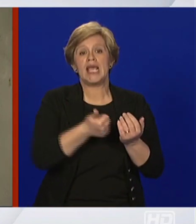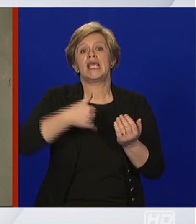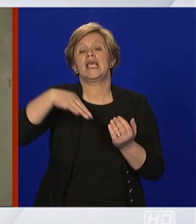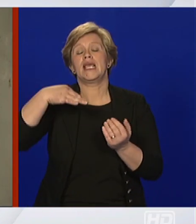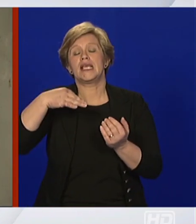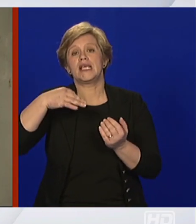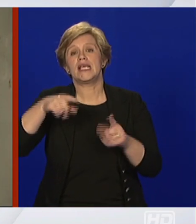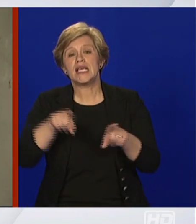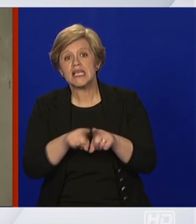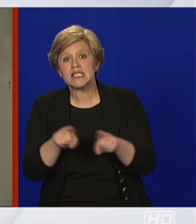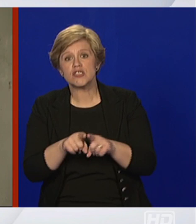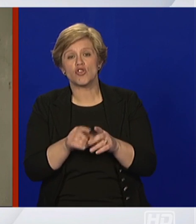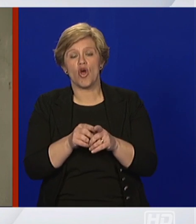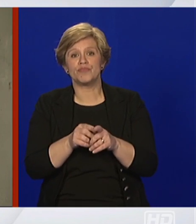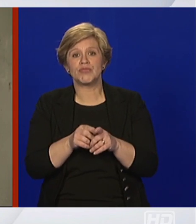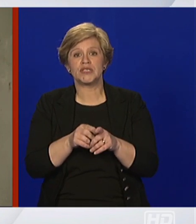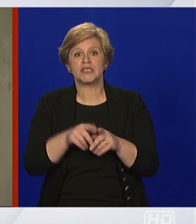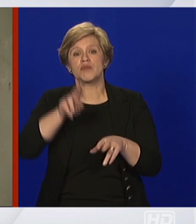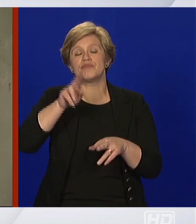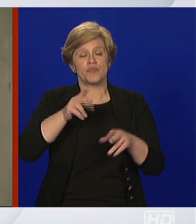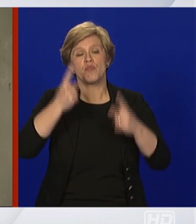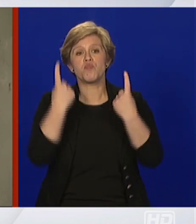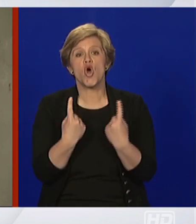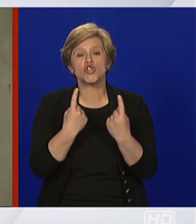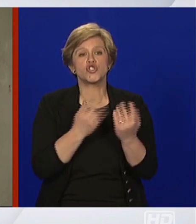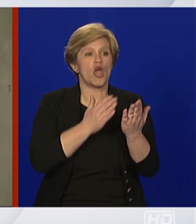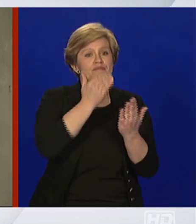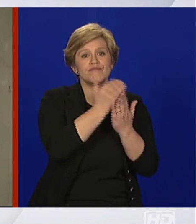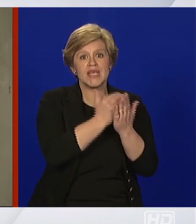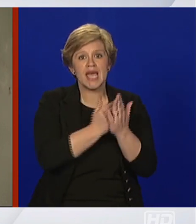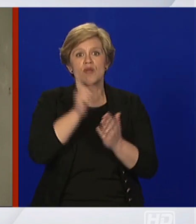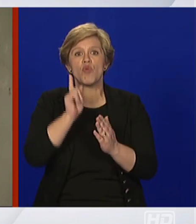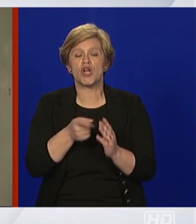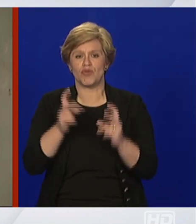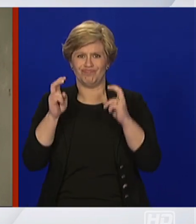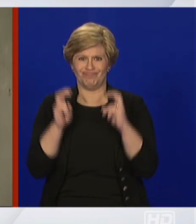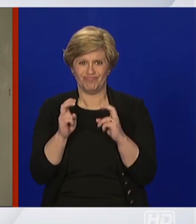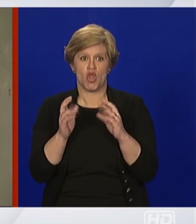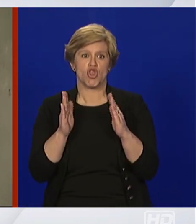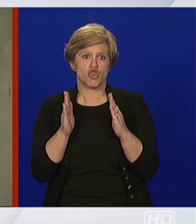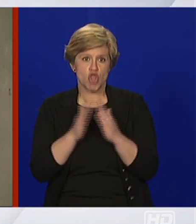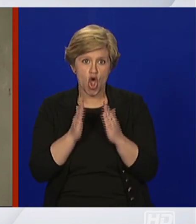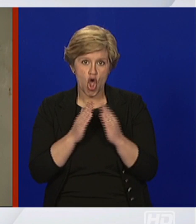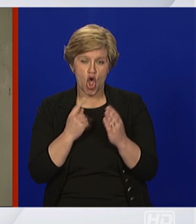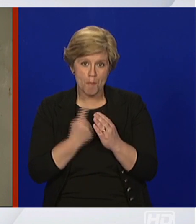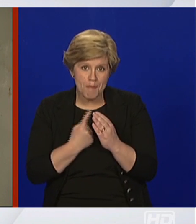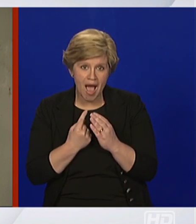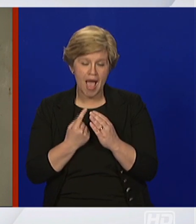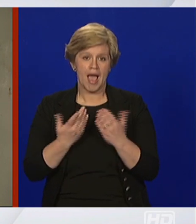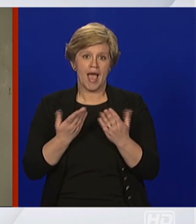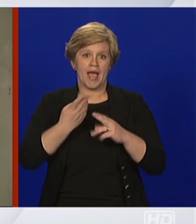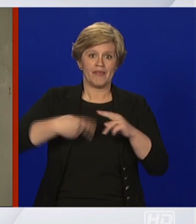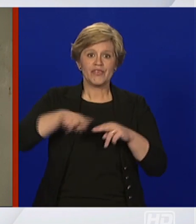ograničavanju kretanja i onako ljudi više borave u zatvorenim prostorima, pa moram naglasiti